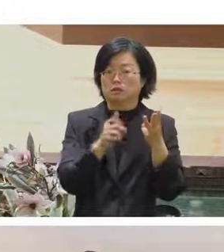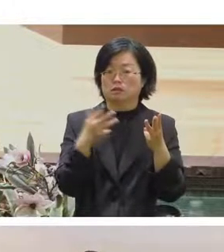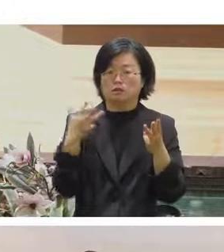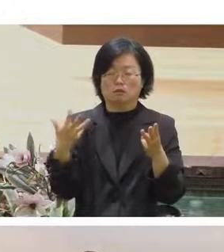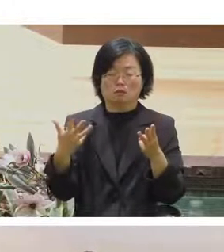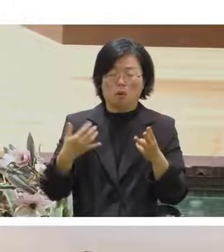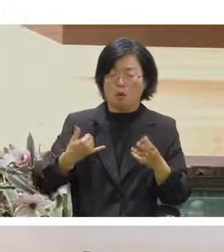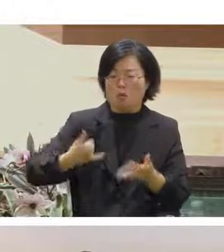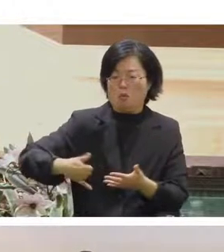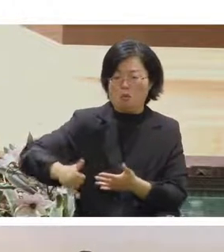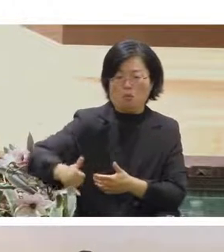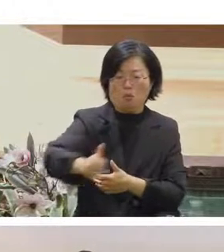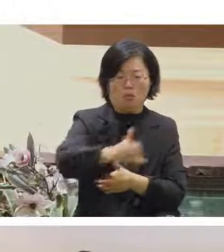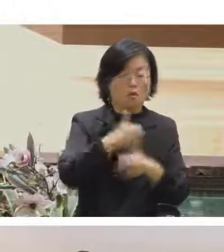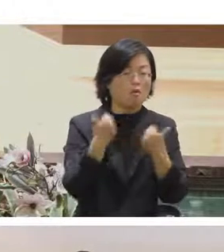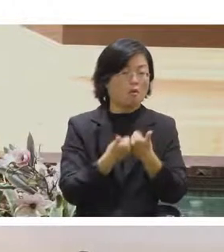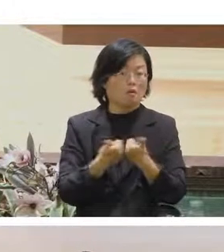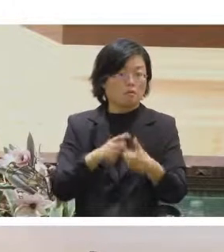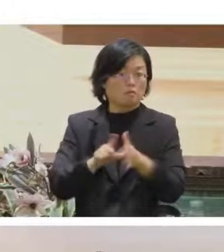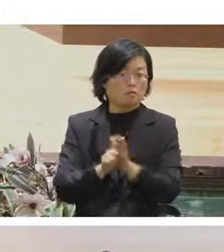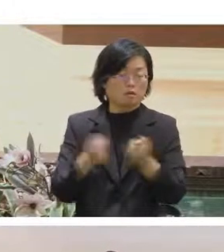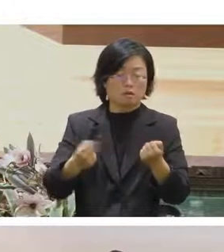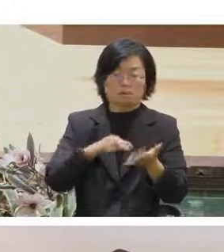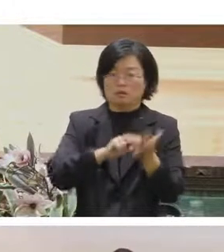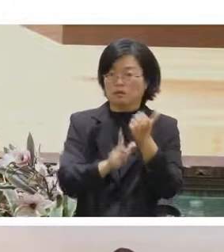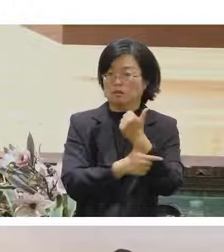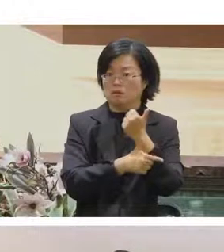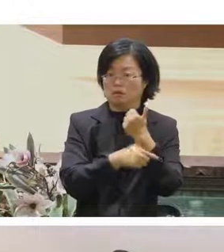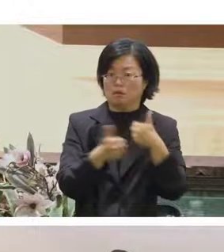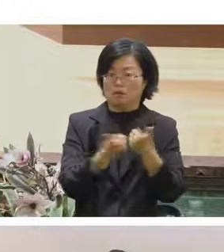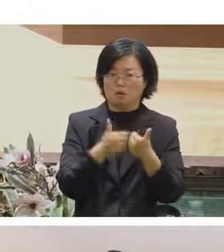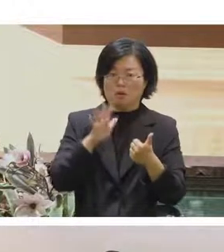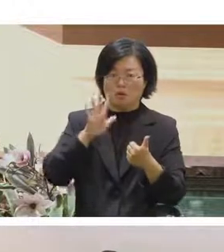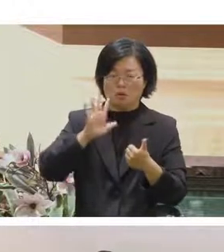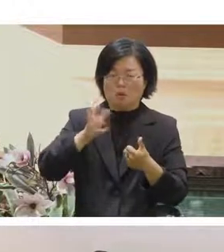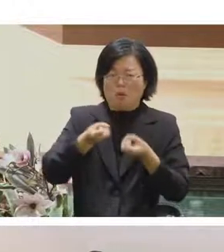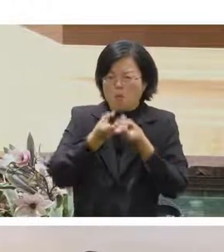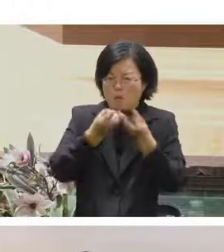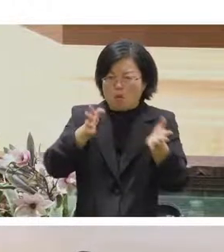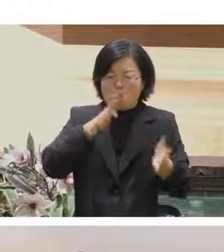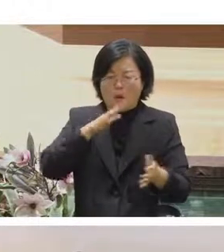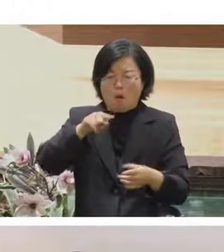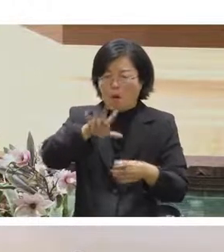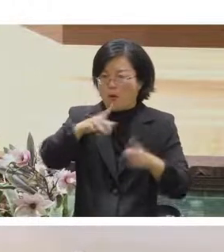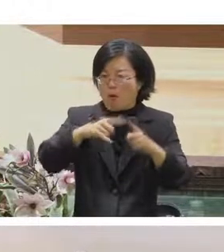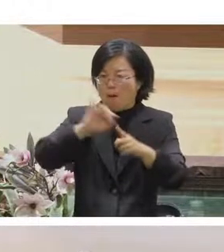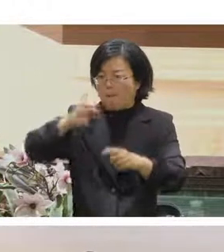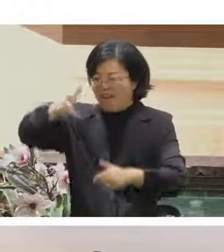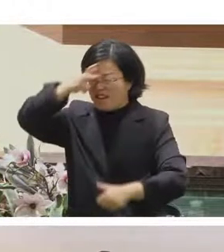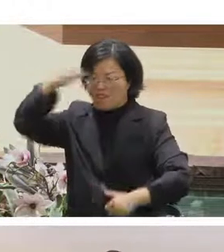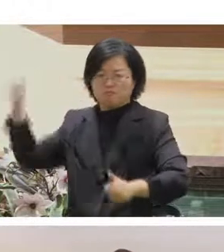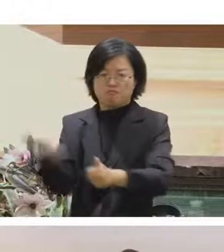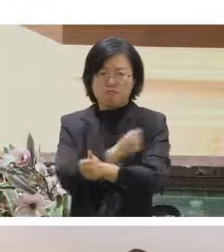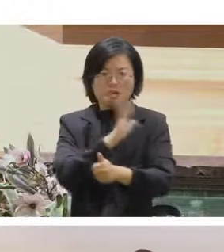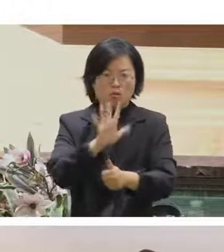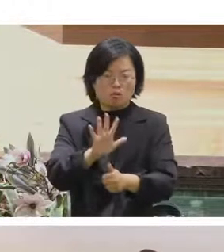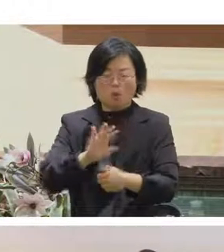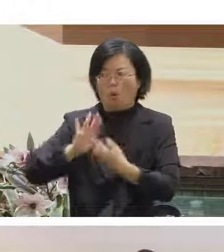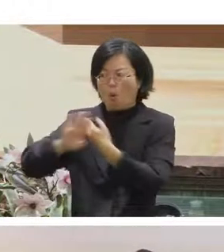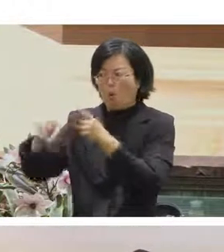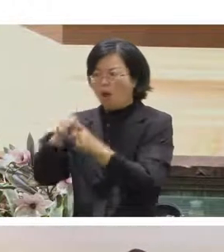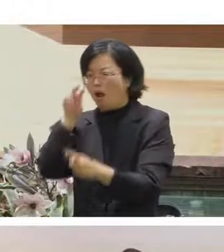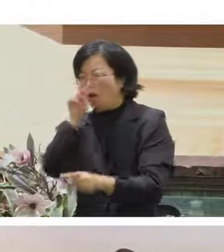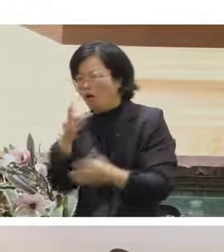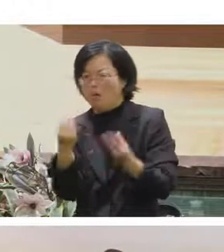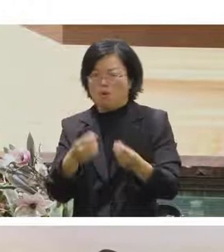318學運的時候當時在立法院裡面有人傳出說裡面有人被警察打那外面的人聽到沒有看到畫面就很想要擠著進去這樣子